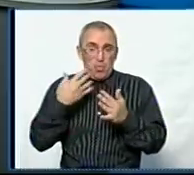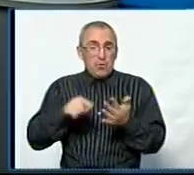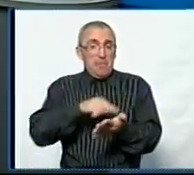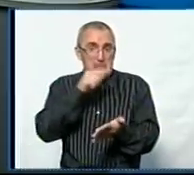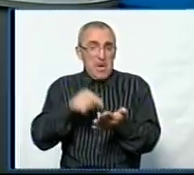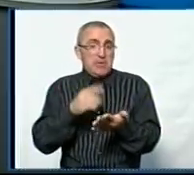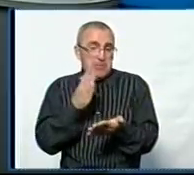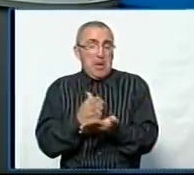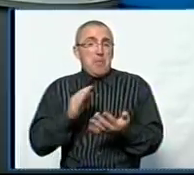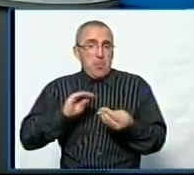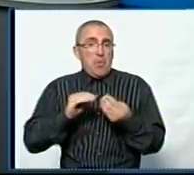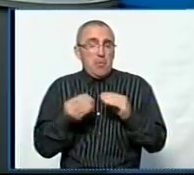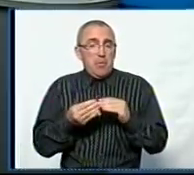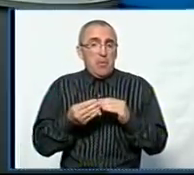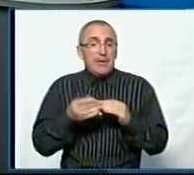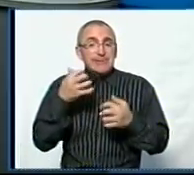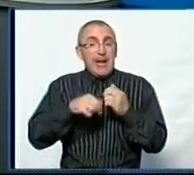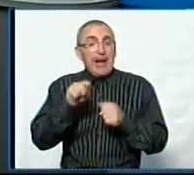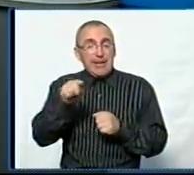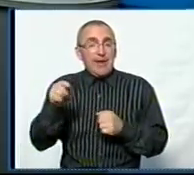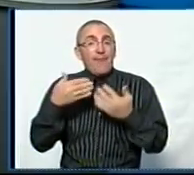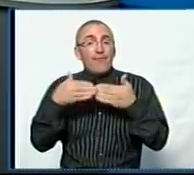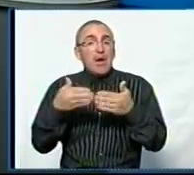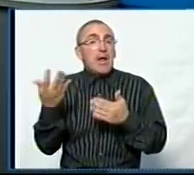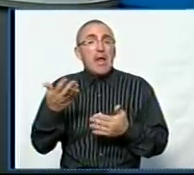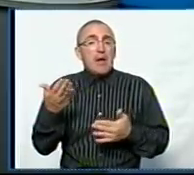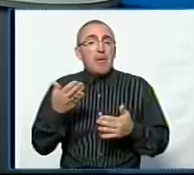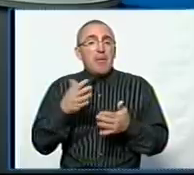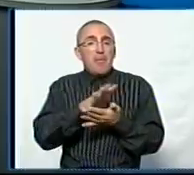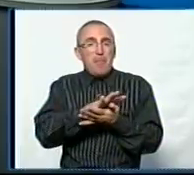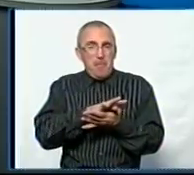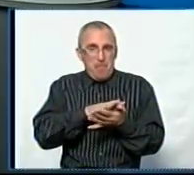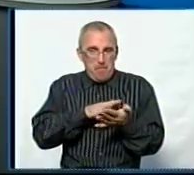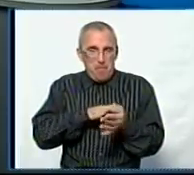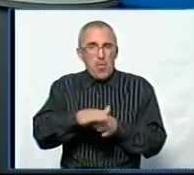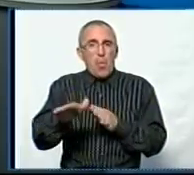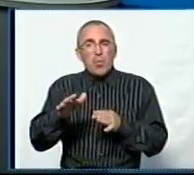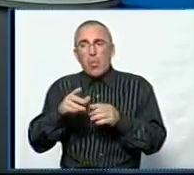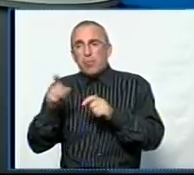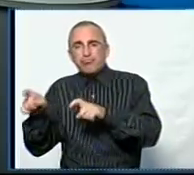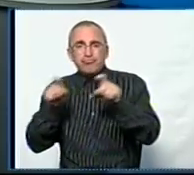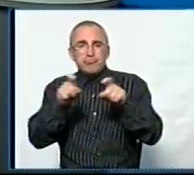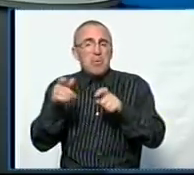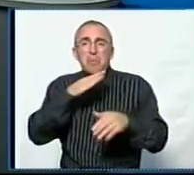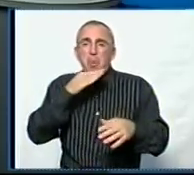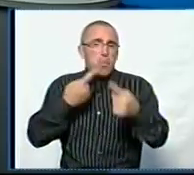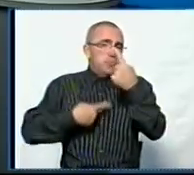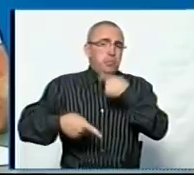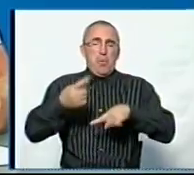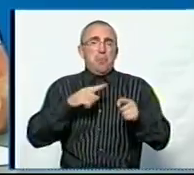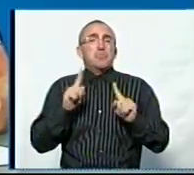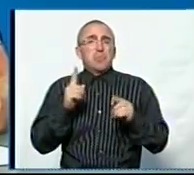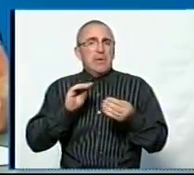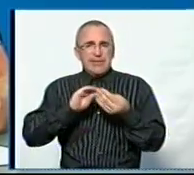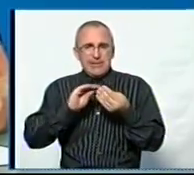подібна проблема, особливо серед тих випускників, які проходять з того чи іншого населеного пункту, чому вони не хочуть повертатись? Чи